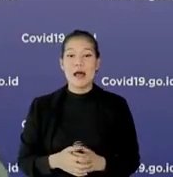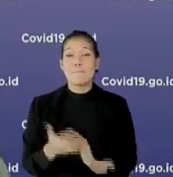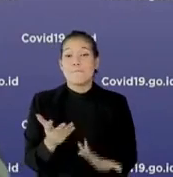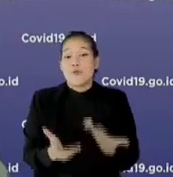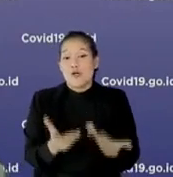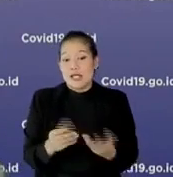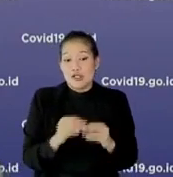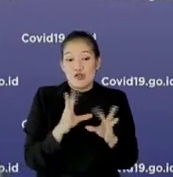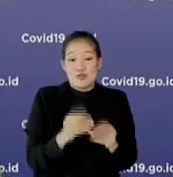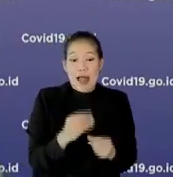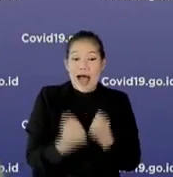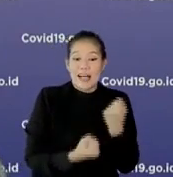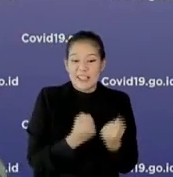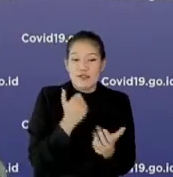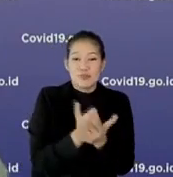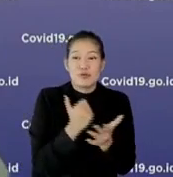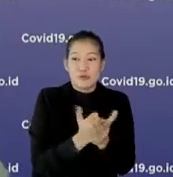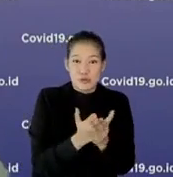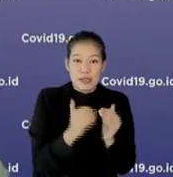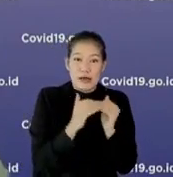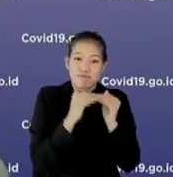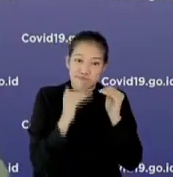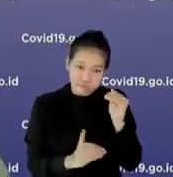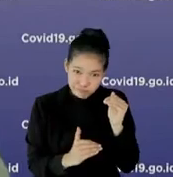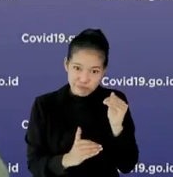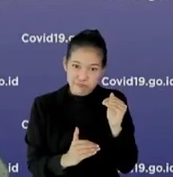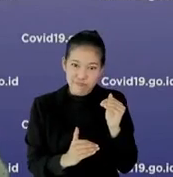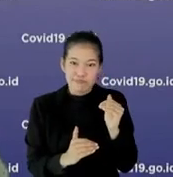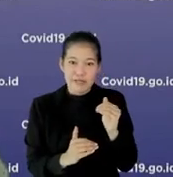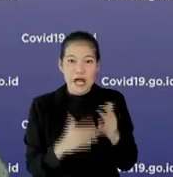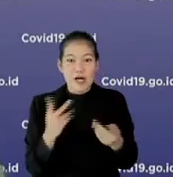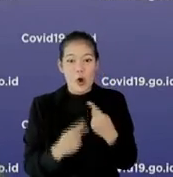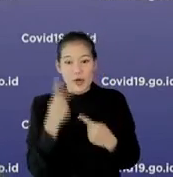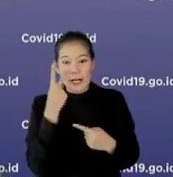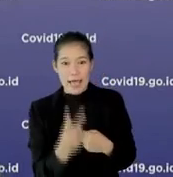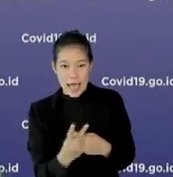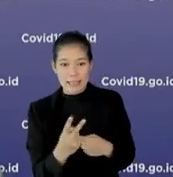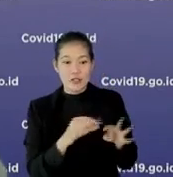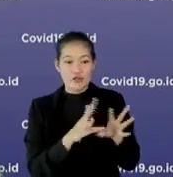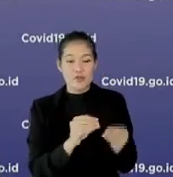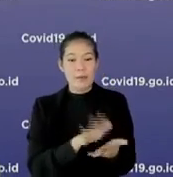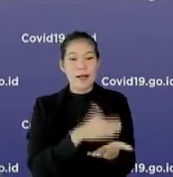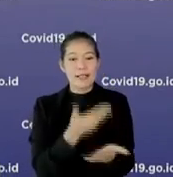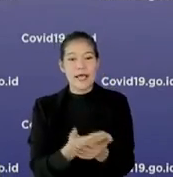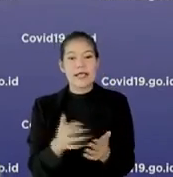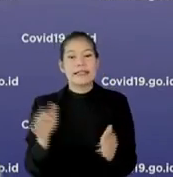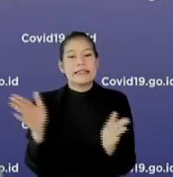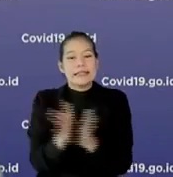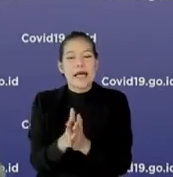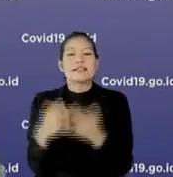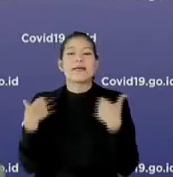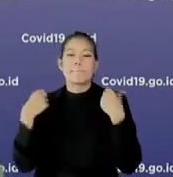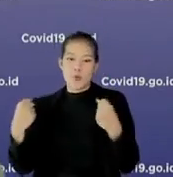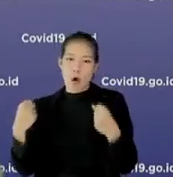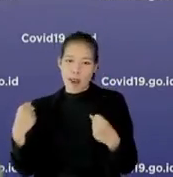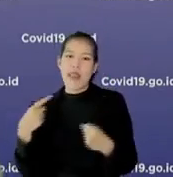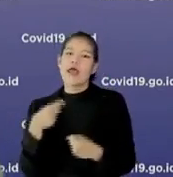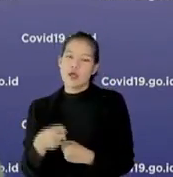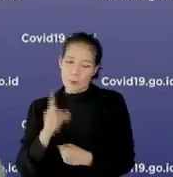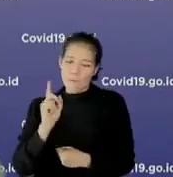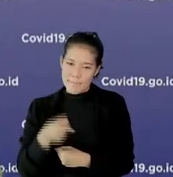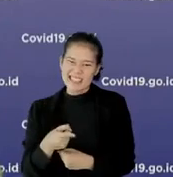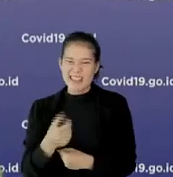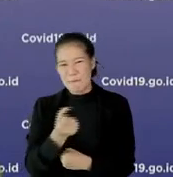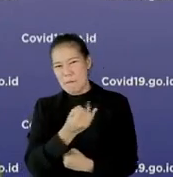-jangan jumlah kasus aktif kita sebenarnya tidak setinggi yang sekarang. Kalau kita lihat, bukan hanya jumlah kematian, tapi jumlah kesembuhan, sebenarnya juga masih